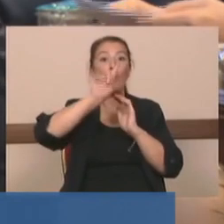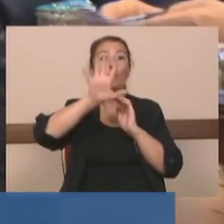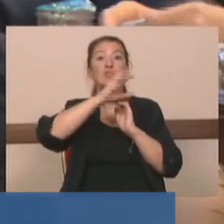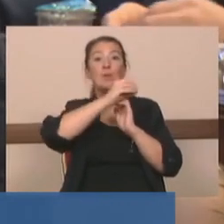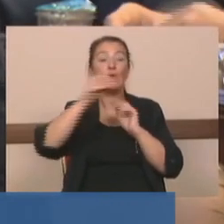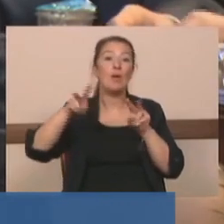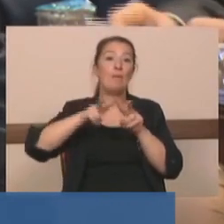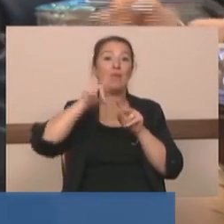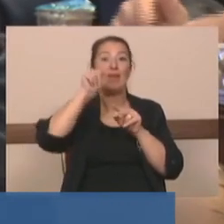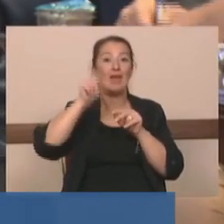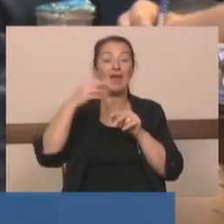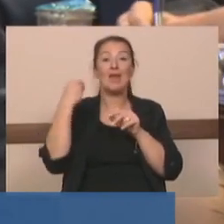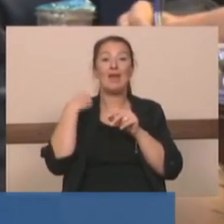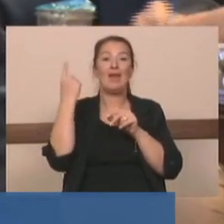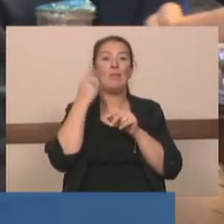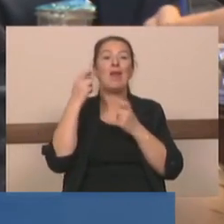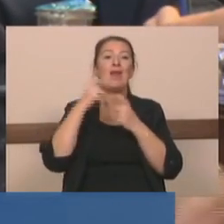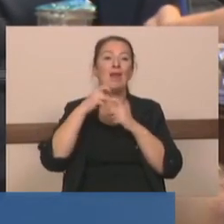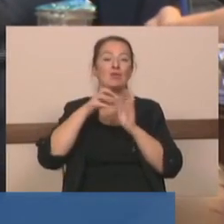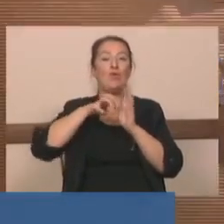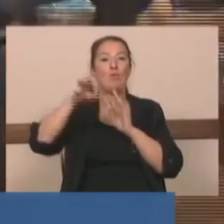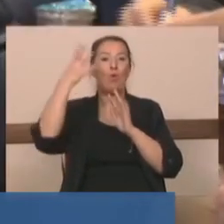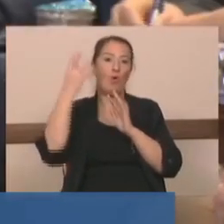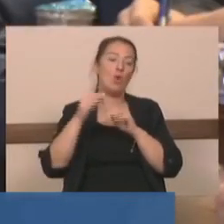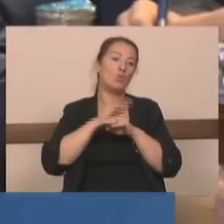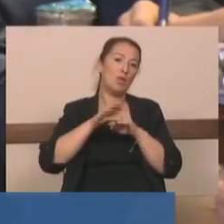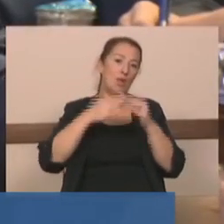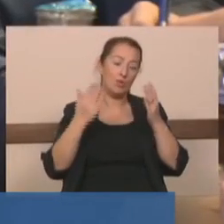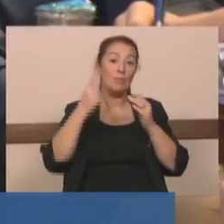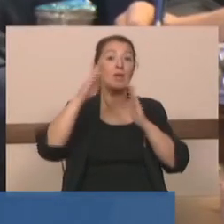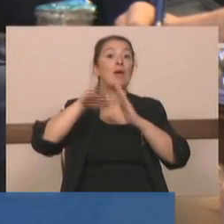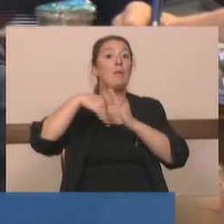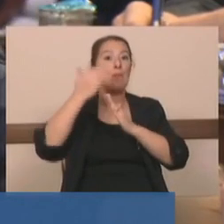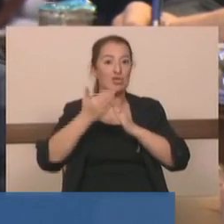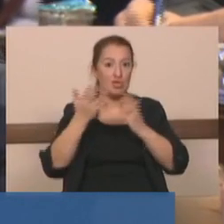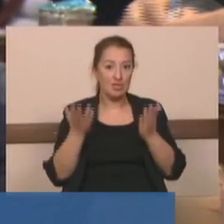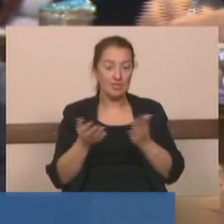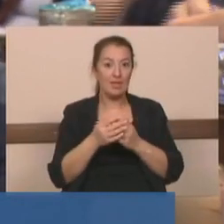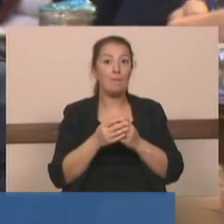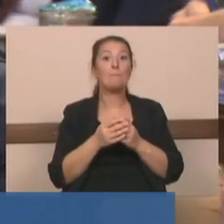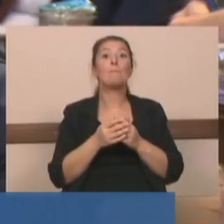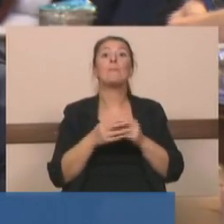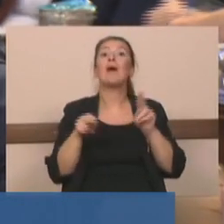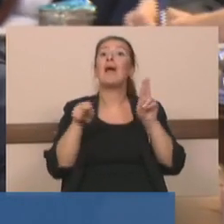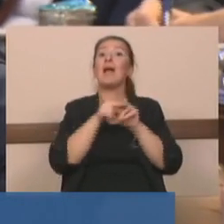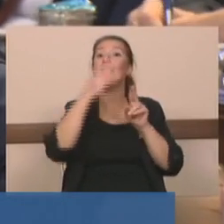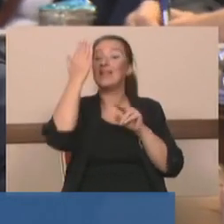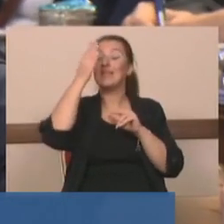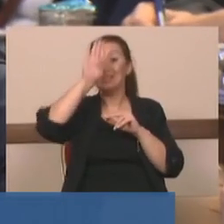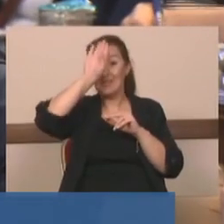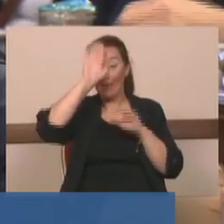metrekare yeni bir reklasyon olarak düzenleniyor. Bir başka şey ise Kanal İstanbul'la ilgili